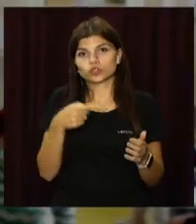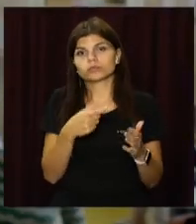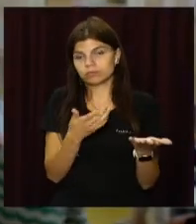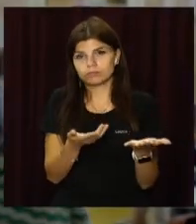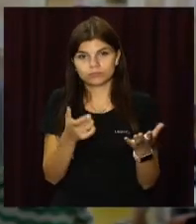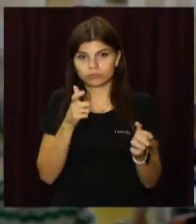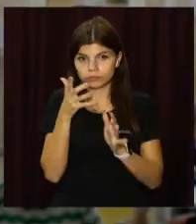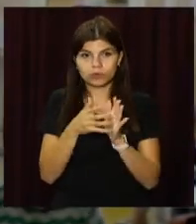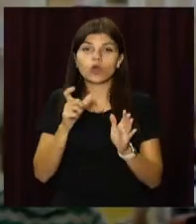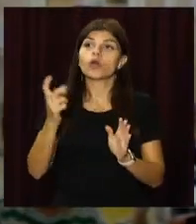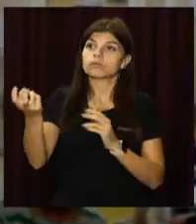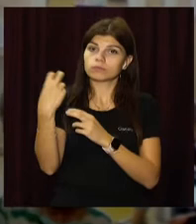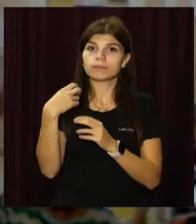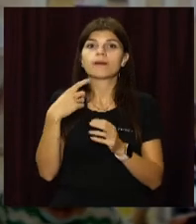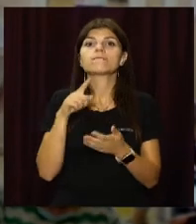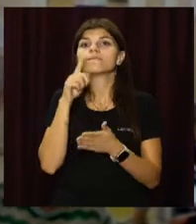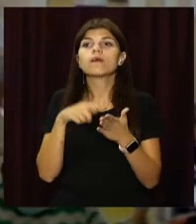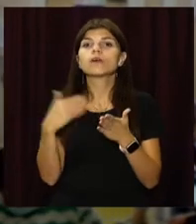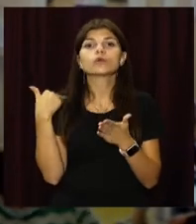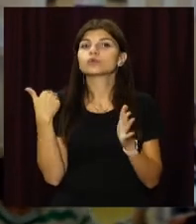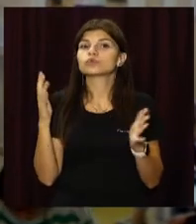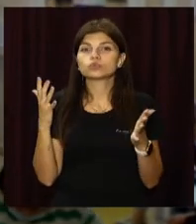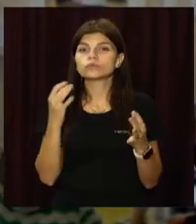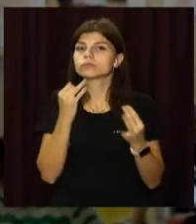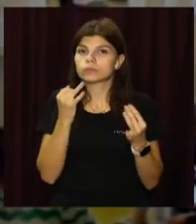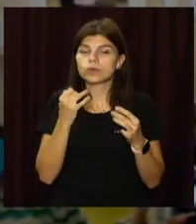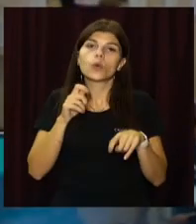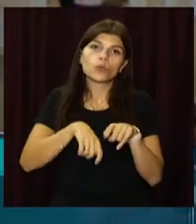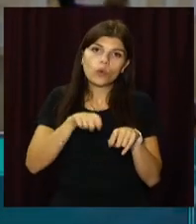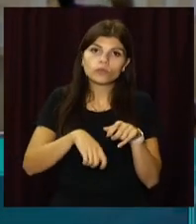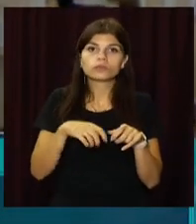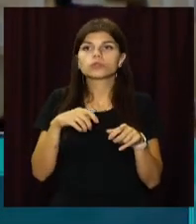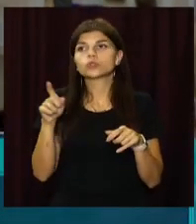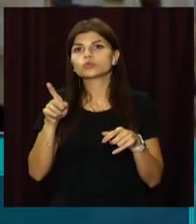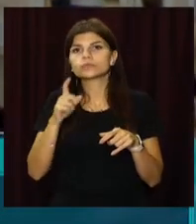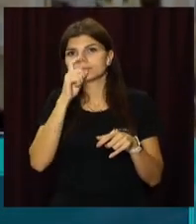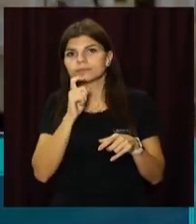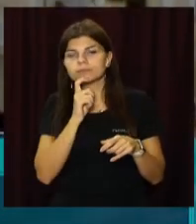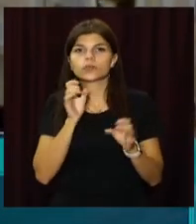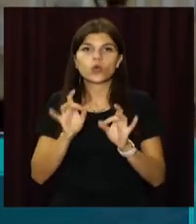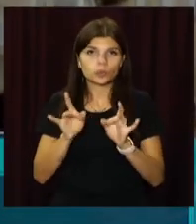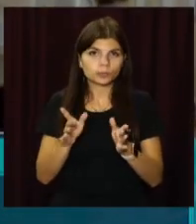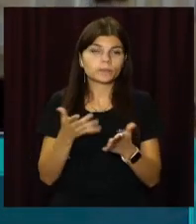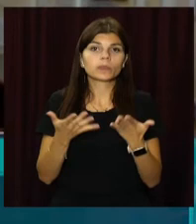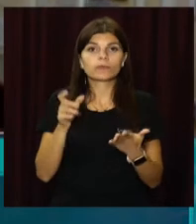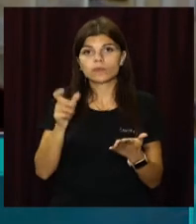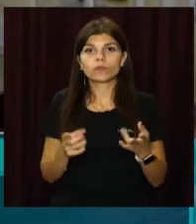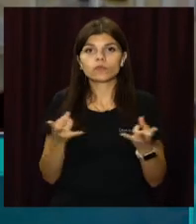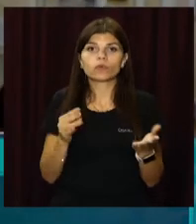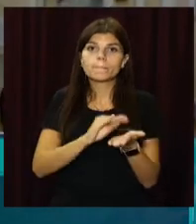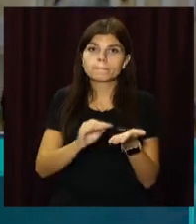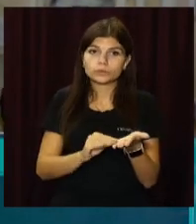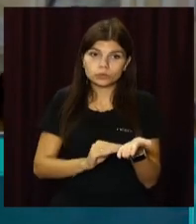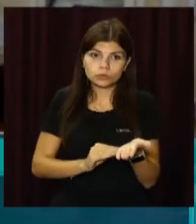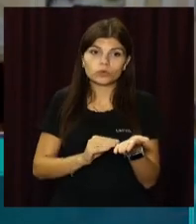розглядаємо його питання, допрацьовуємо, перевіряємо. Якщо людина потребує письмово,